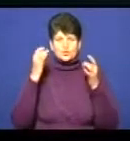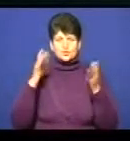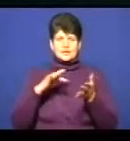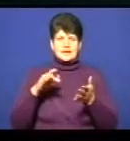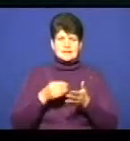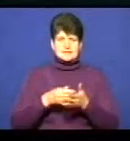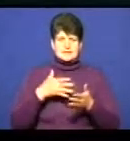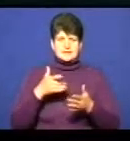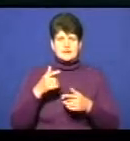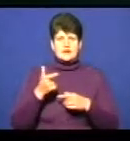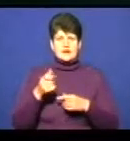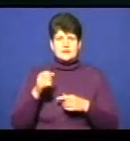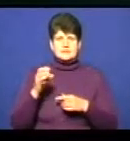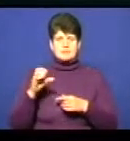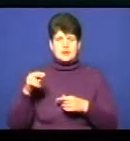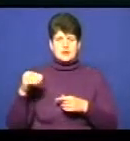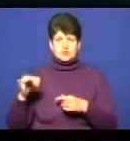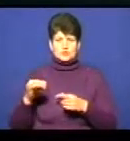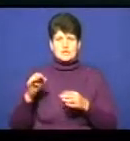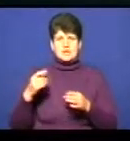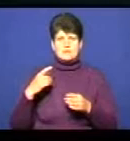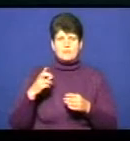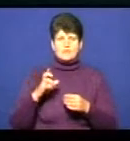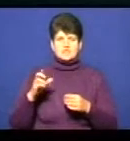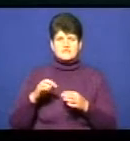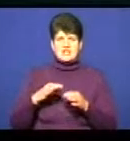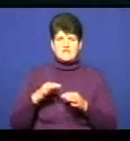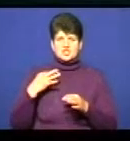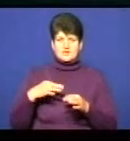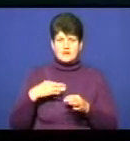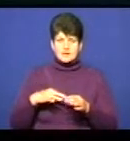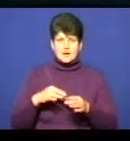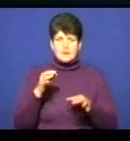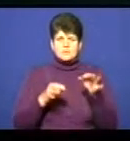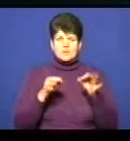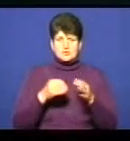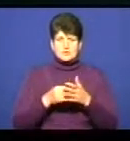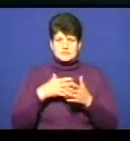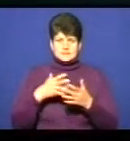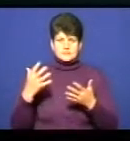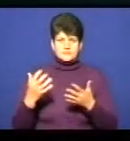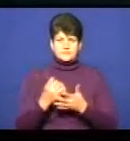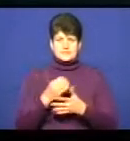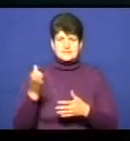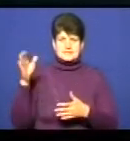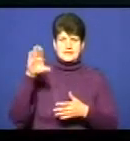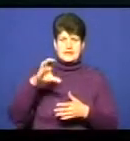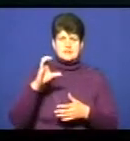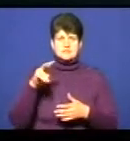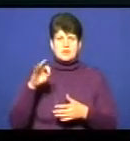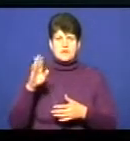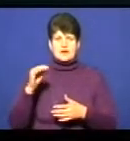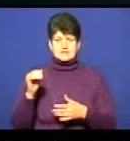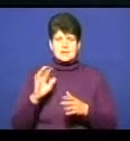етногалерея «Спадок» і фестиваль «Борщівська вишиванка». У номінації «Природна цінність» перемогу здобули скеля Словацького,